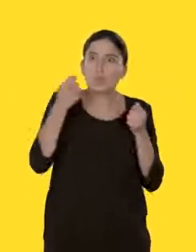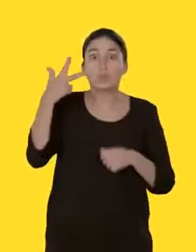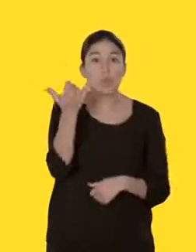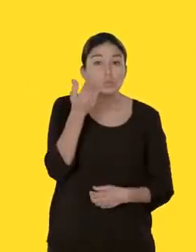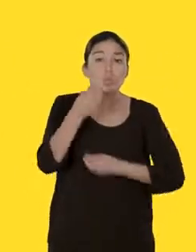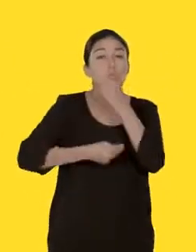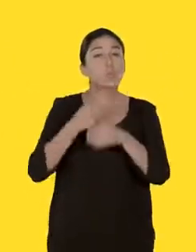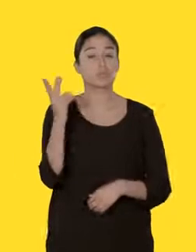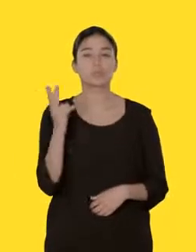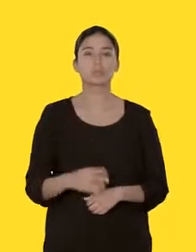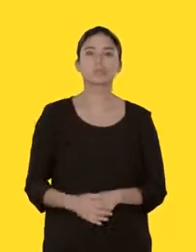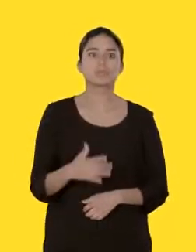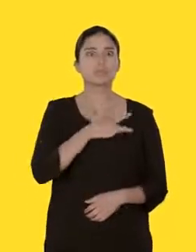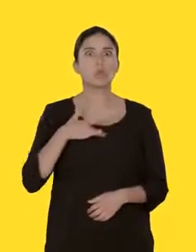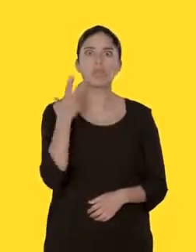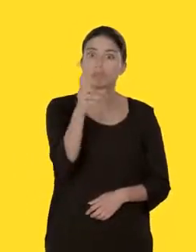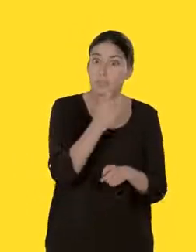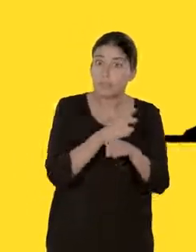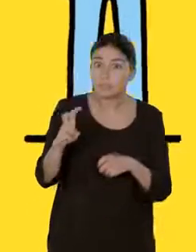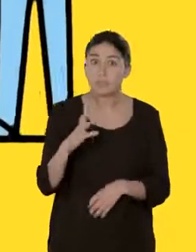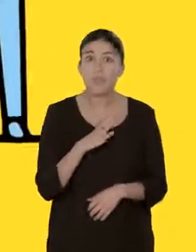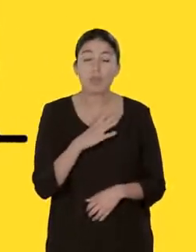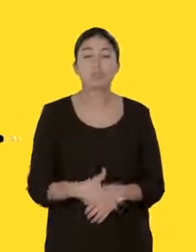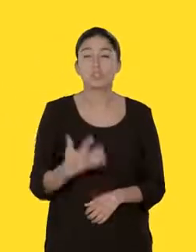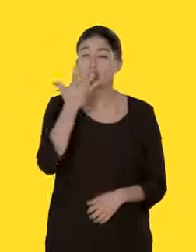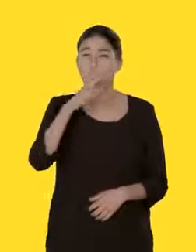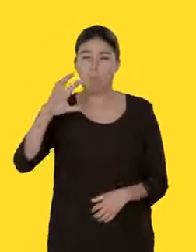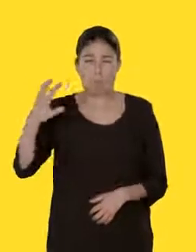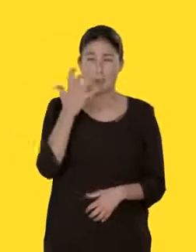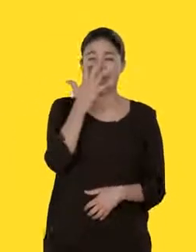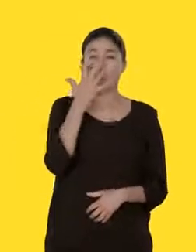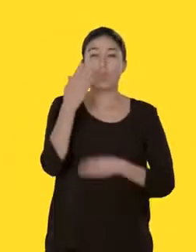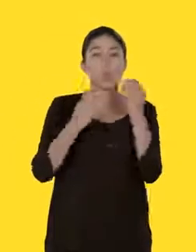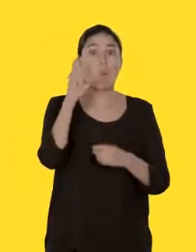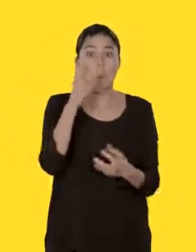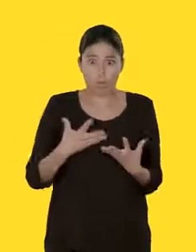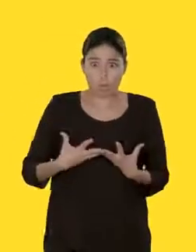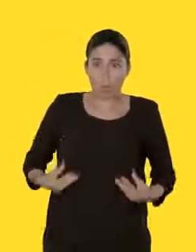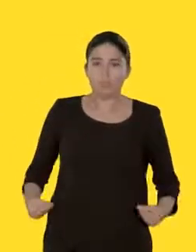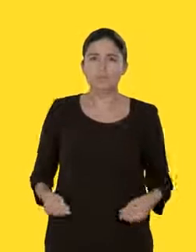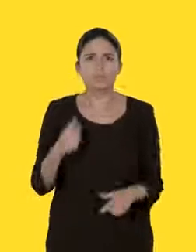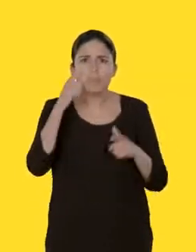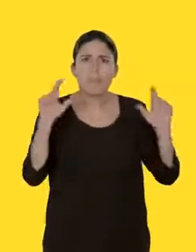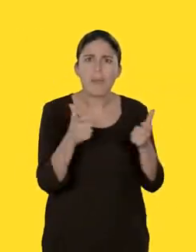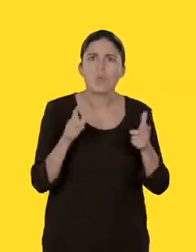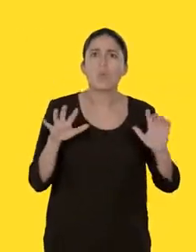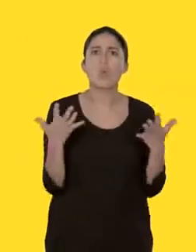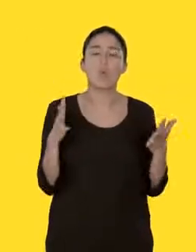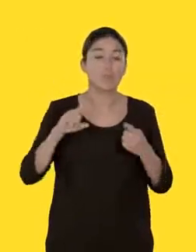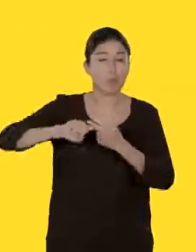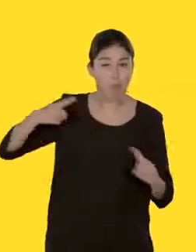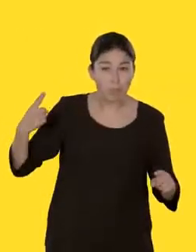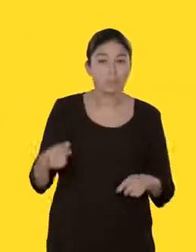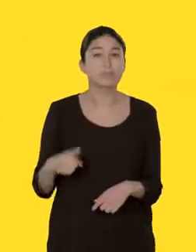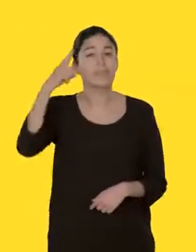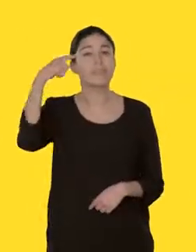jours ou plus. Des risques existent pour votre santé. Le coup de chaleur et la déshydratation, dont les signaux d'alerte sont